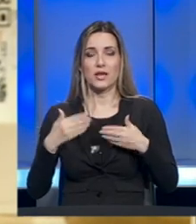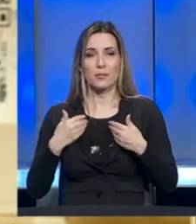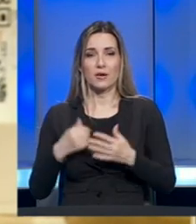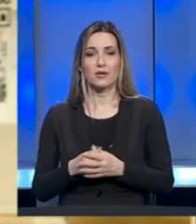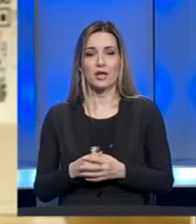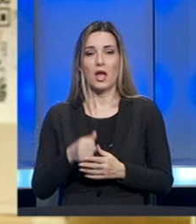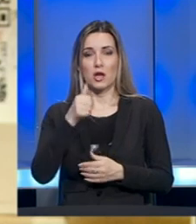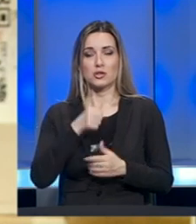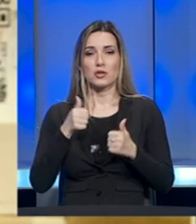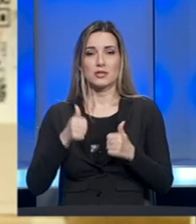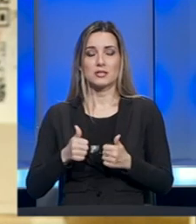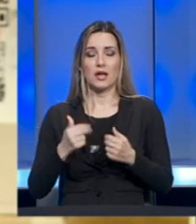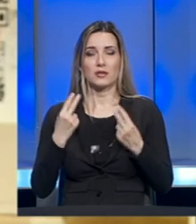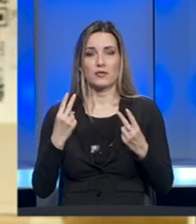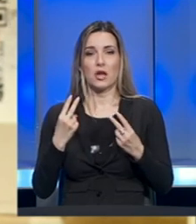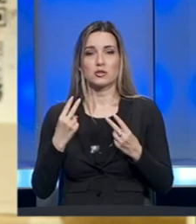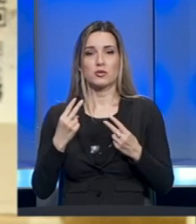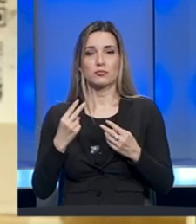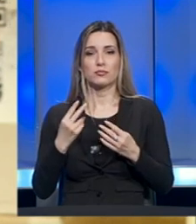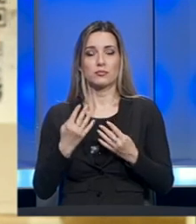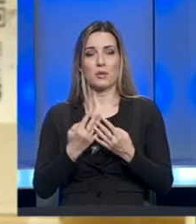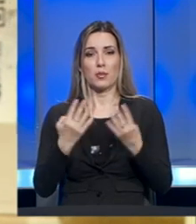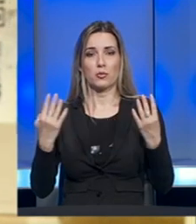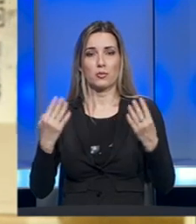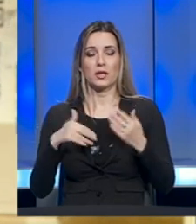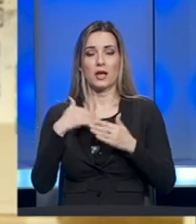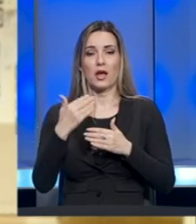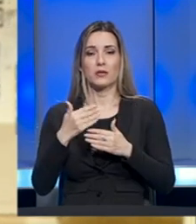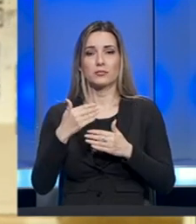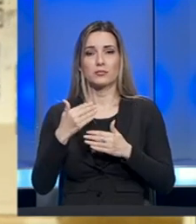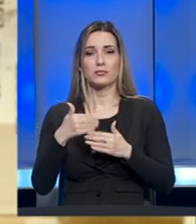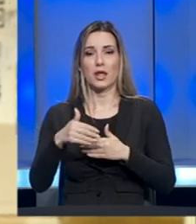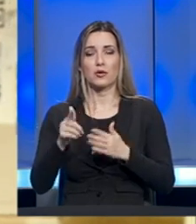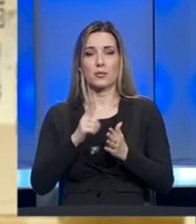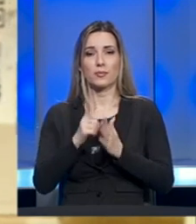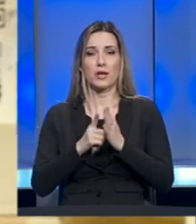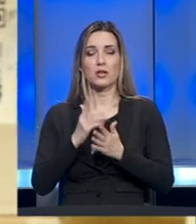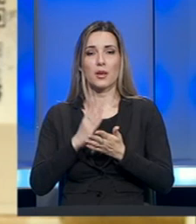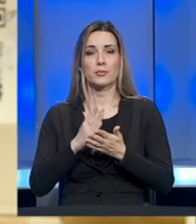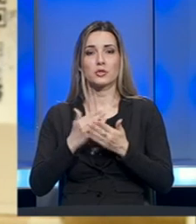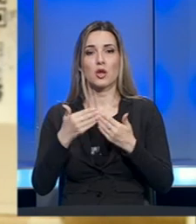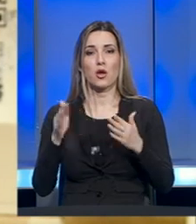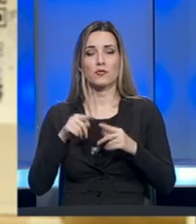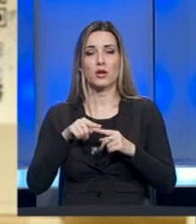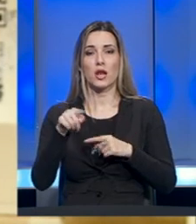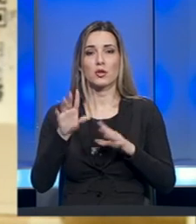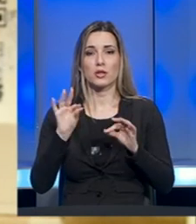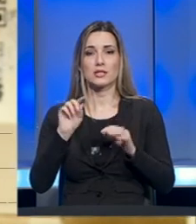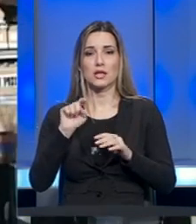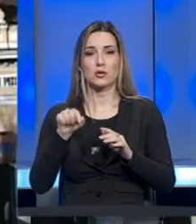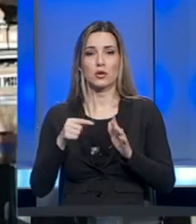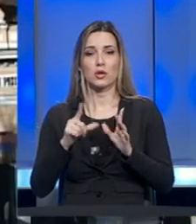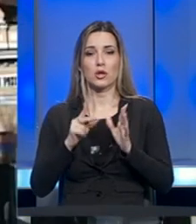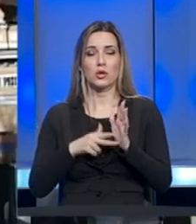ono što nam je sad jako važno da i publika tokom narednog perioda bit će vjerovatno još otvorena do 10. juna,